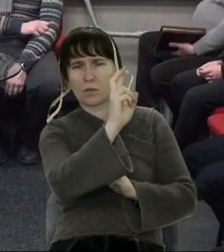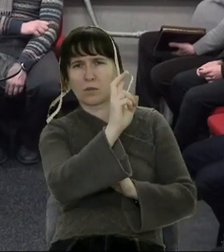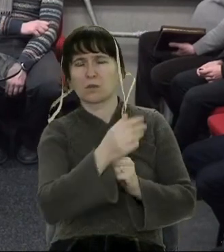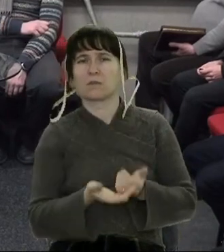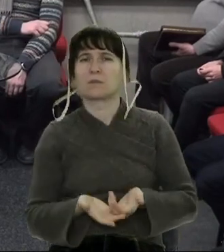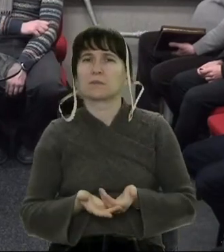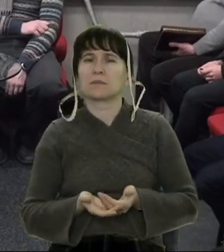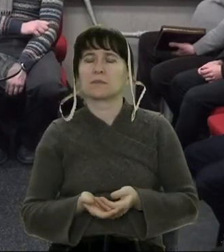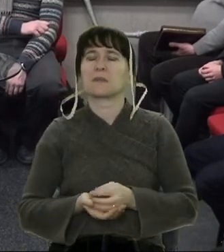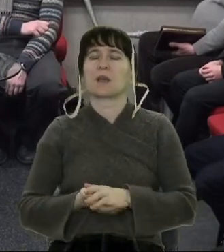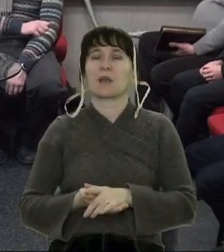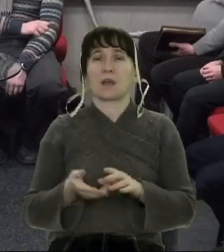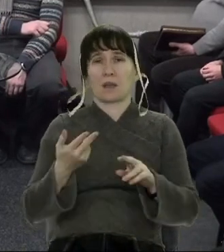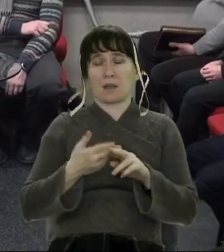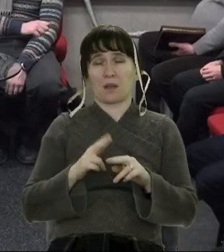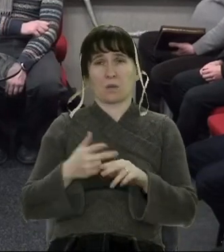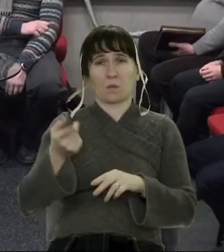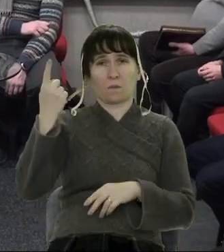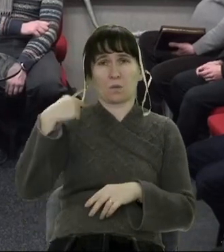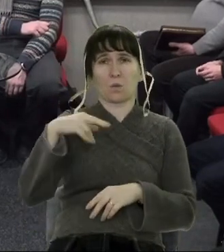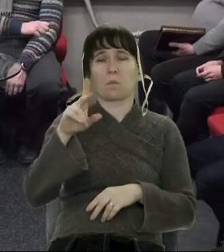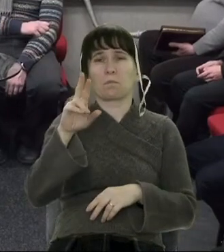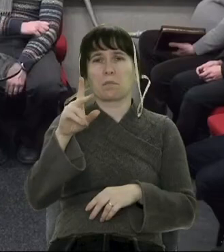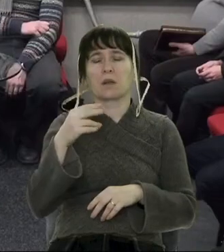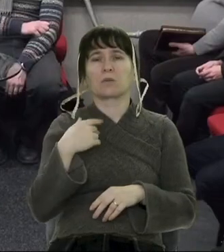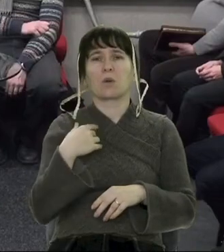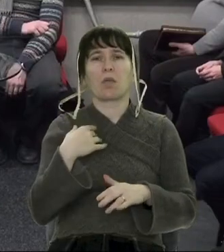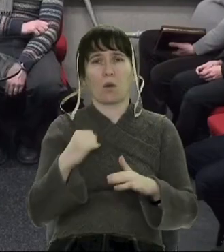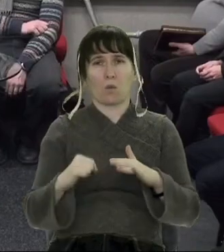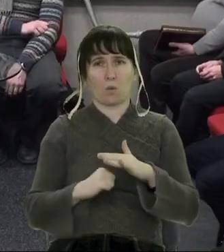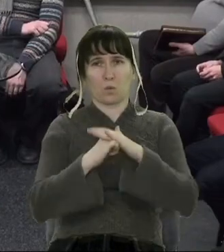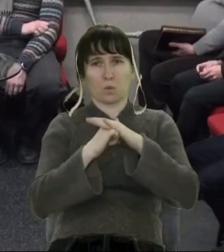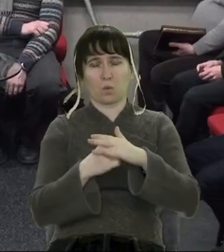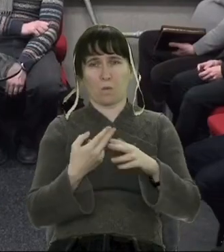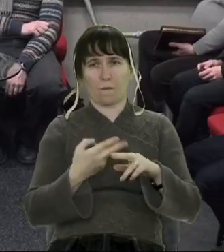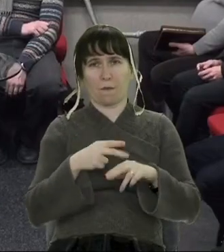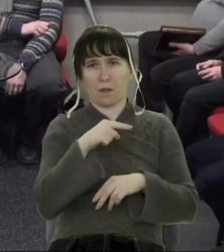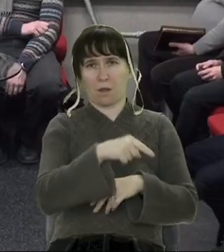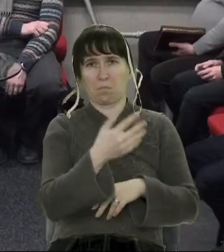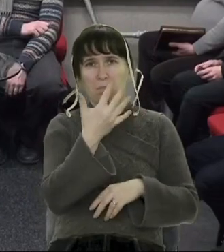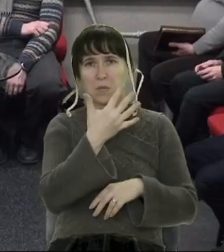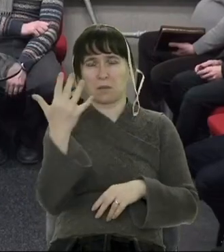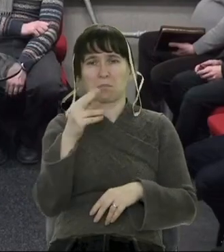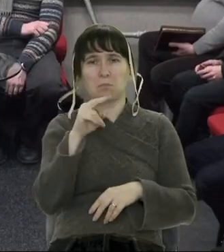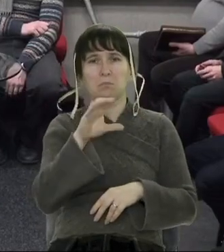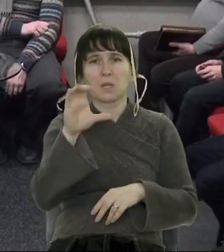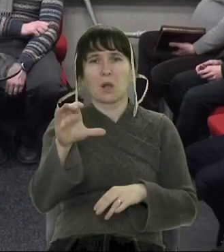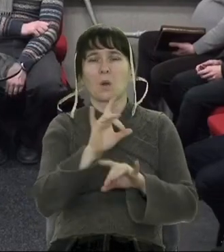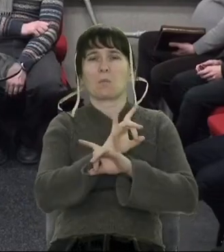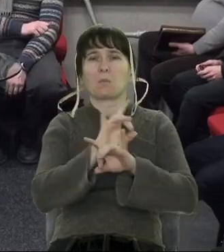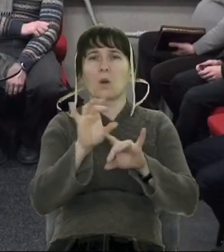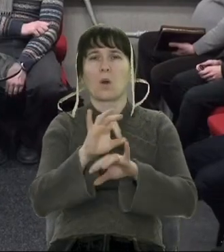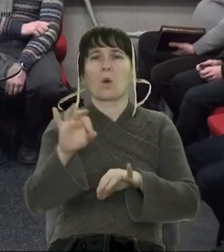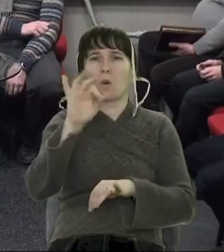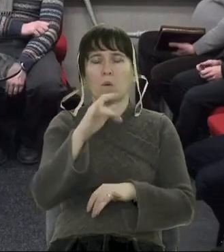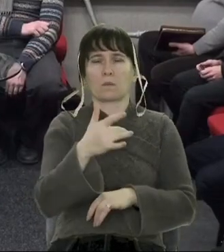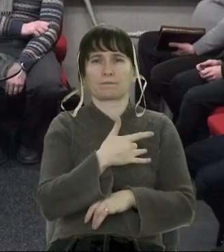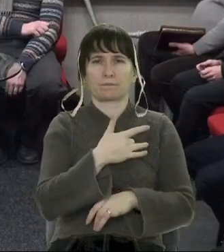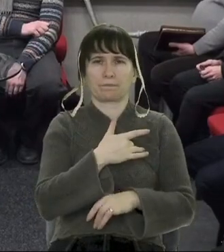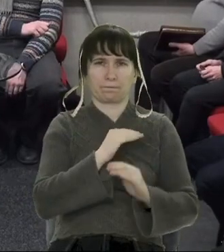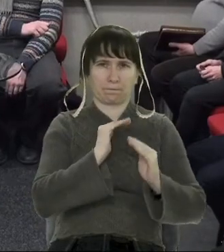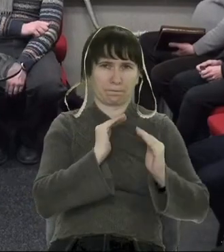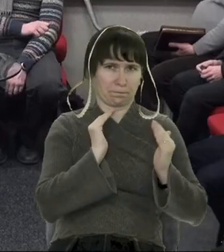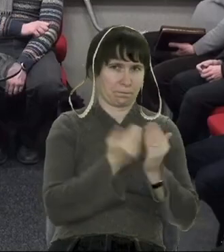ми в минулу п'ятницю, так більш така вступна частина, брали за основу Боже Слово і говорили про сердечну ізоляцію